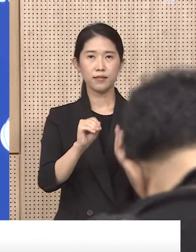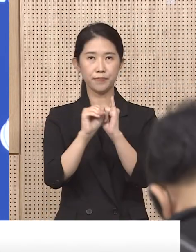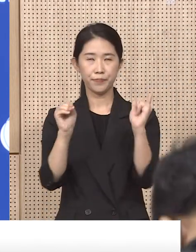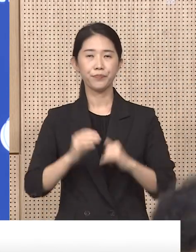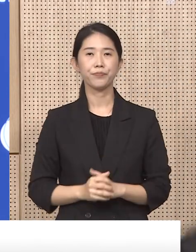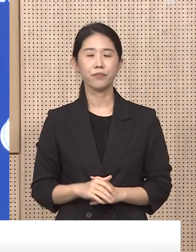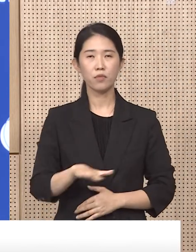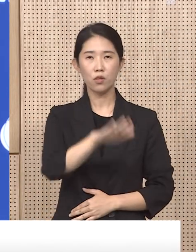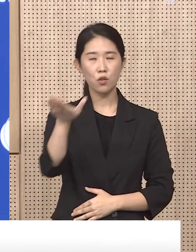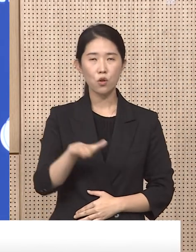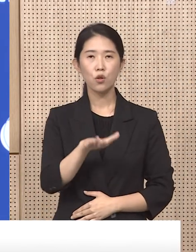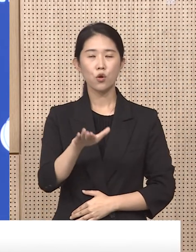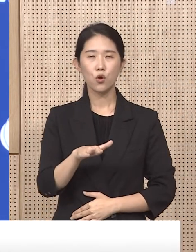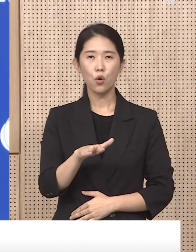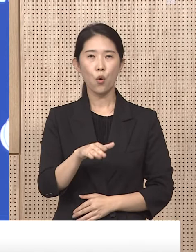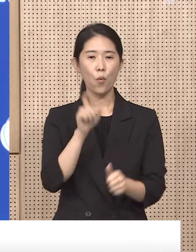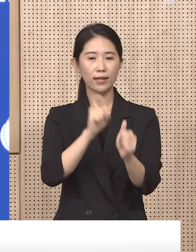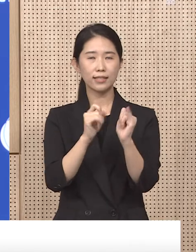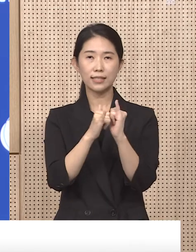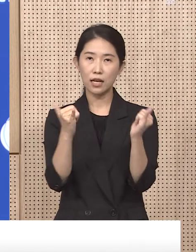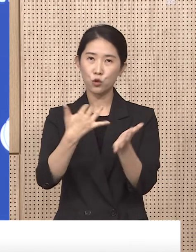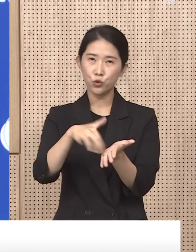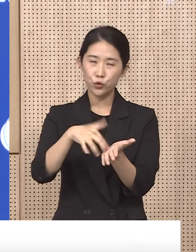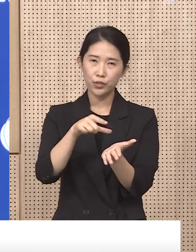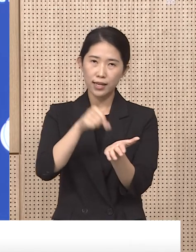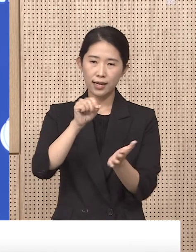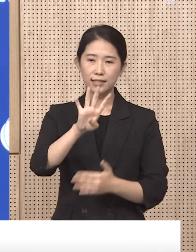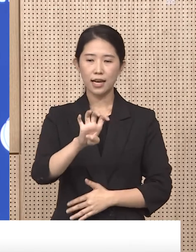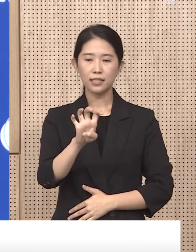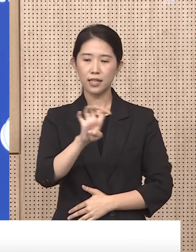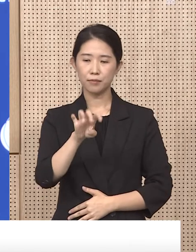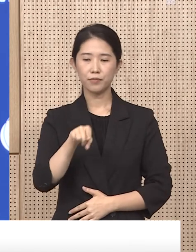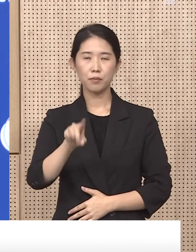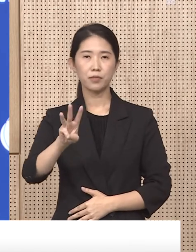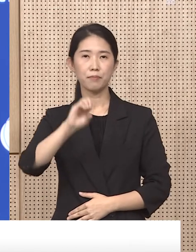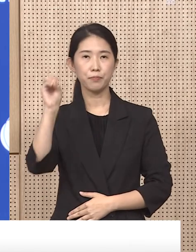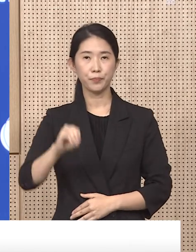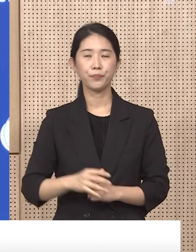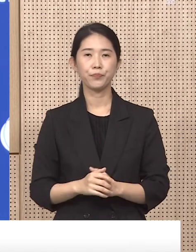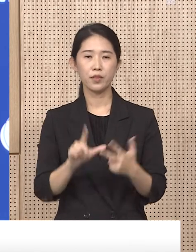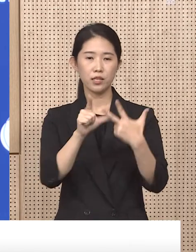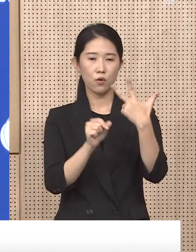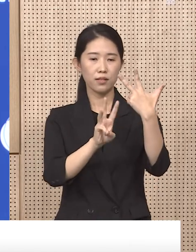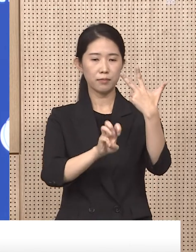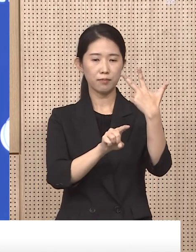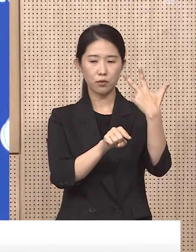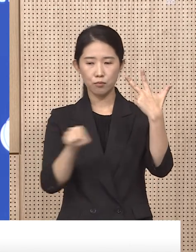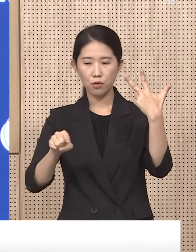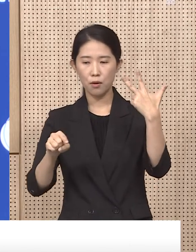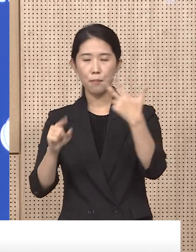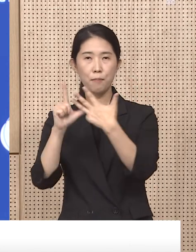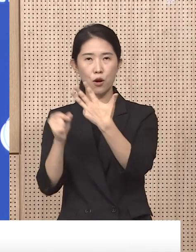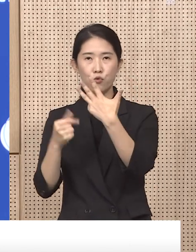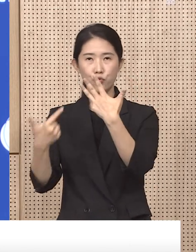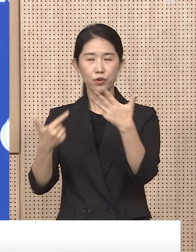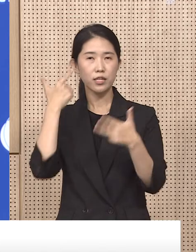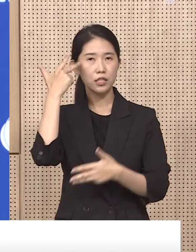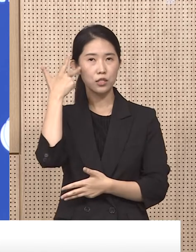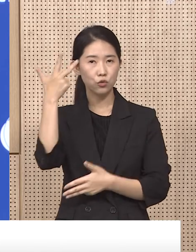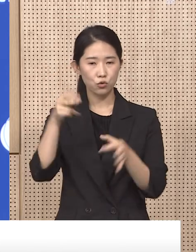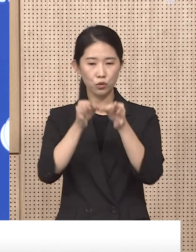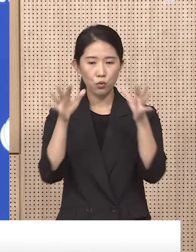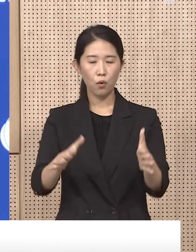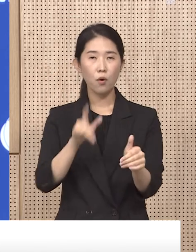전체 도민 누진 확진율은 40.3%입니다. 7월 31일부터 8월 6일까지 한 주간 발생한 도내